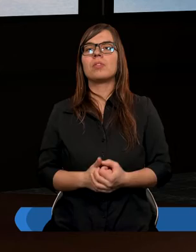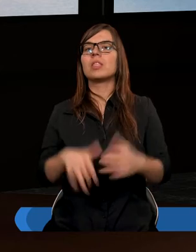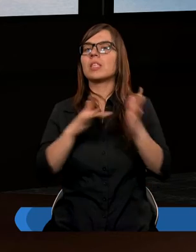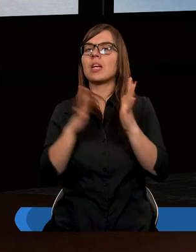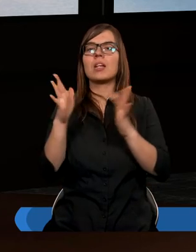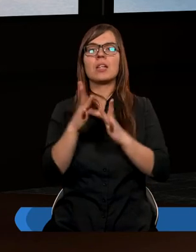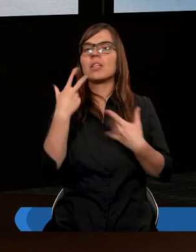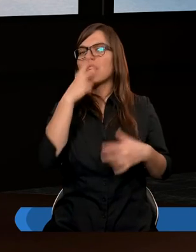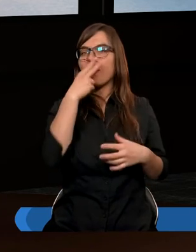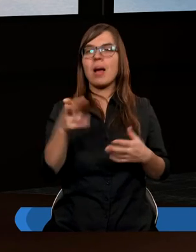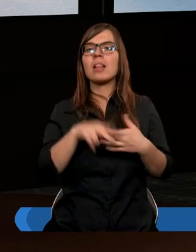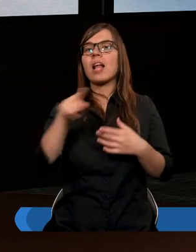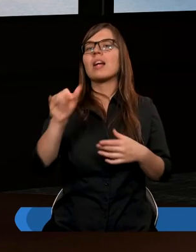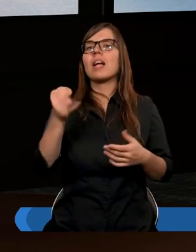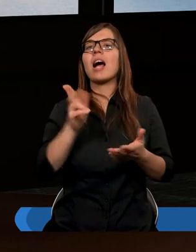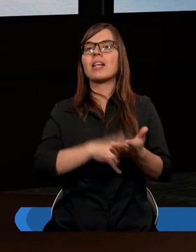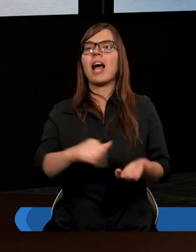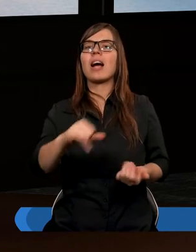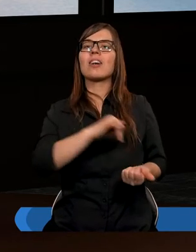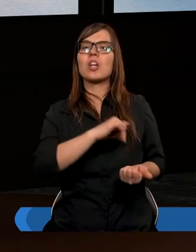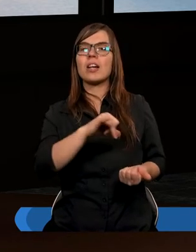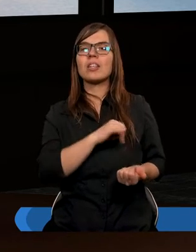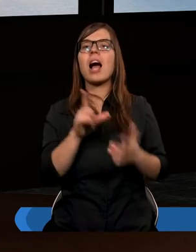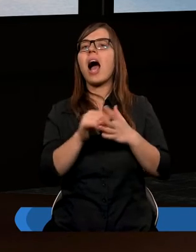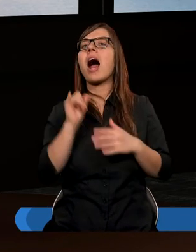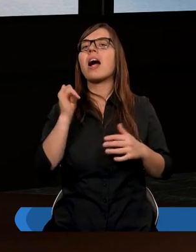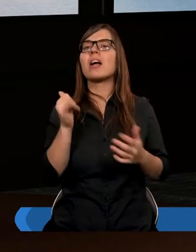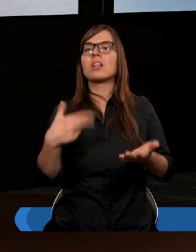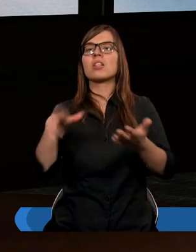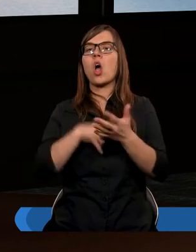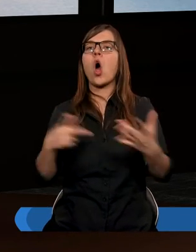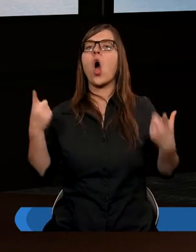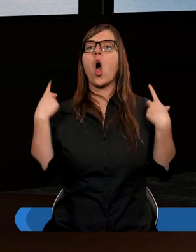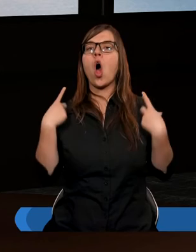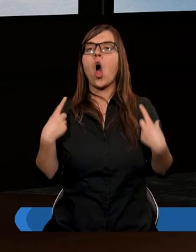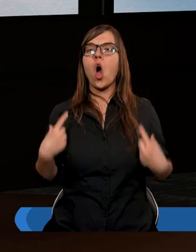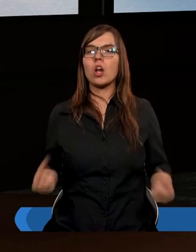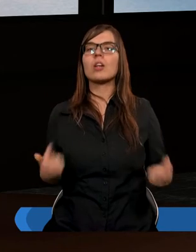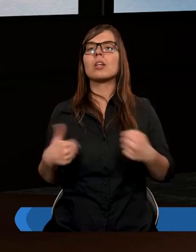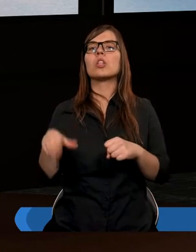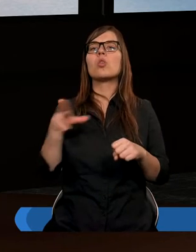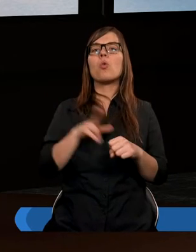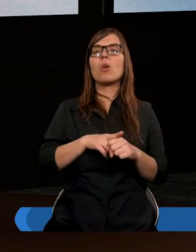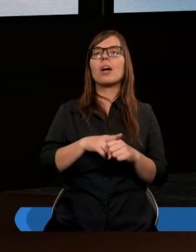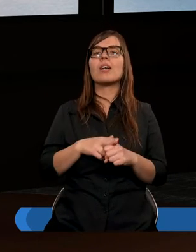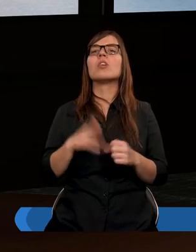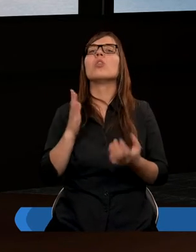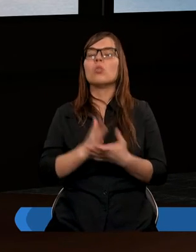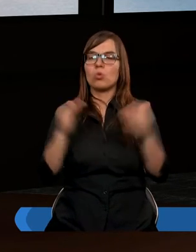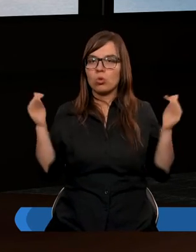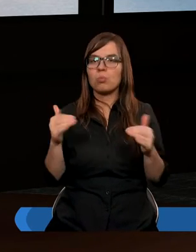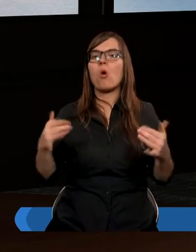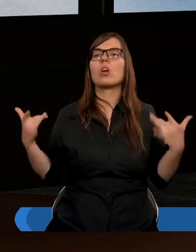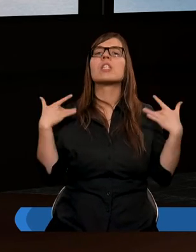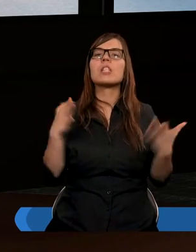Jezus nie patrzył na nią jako na grzesznicę, ale jako na osobę, która już może